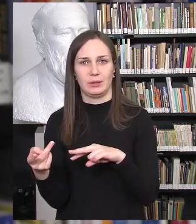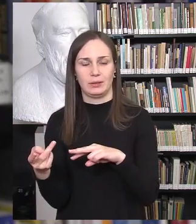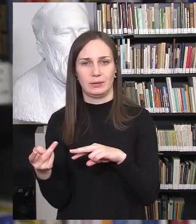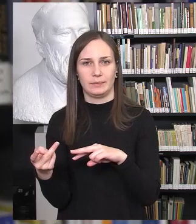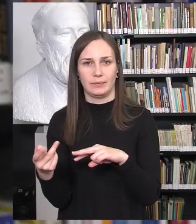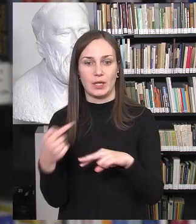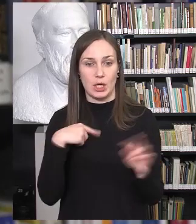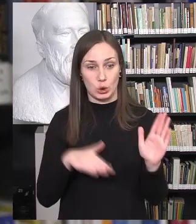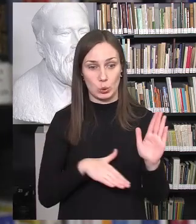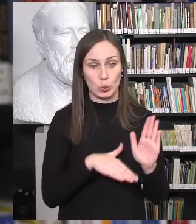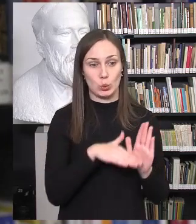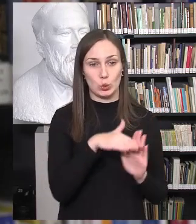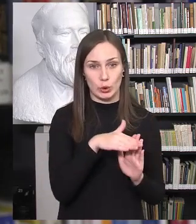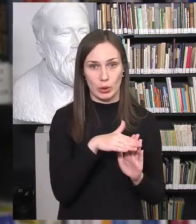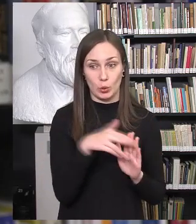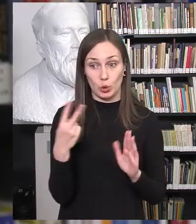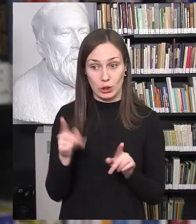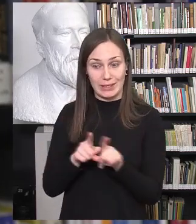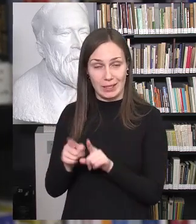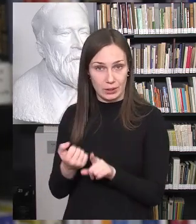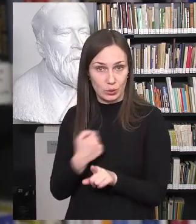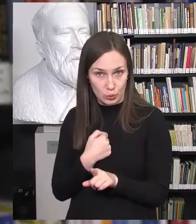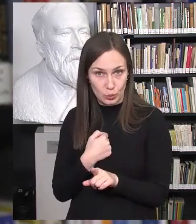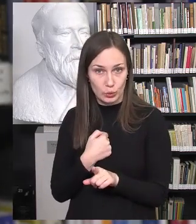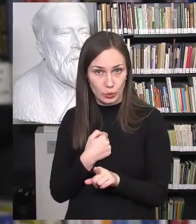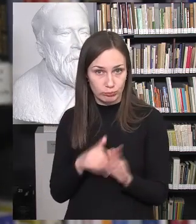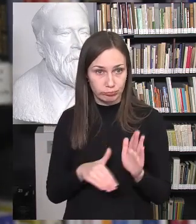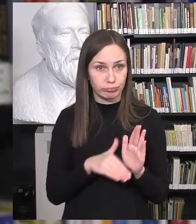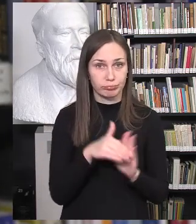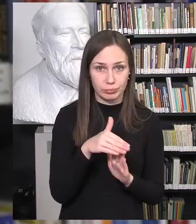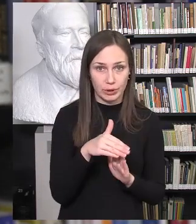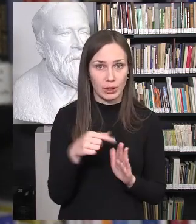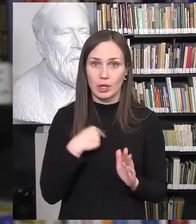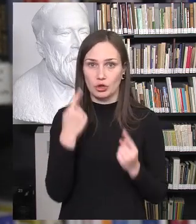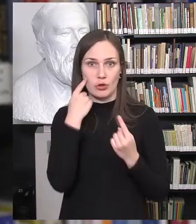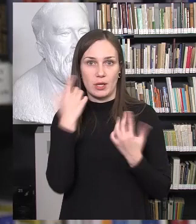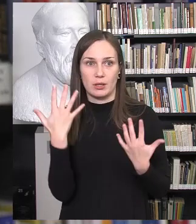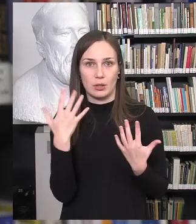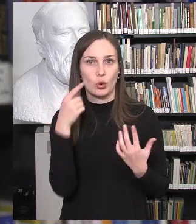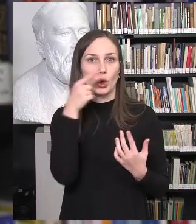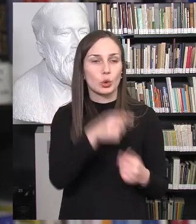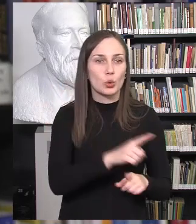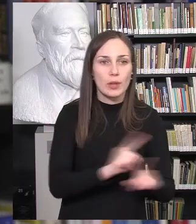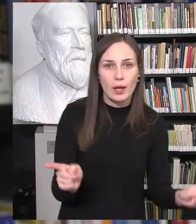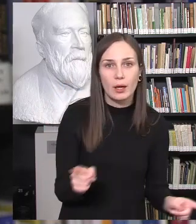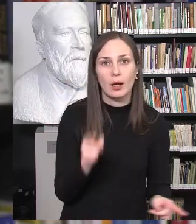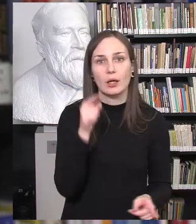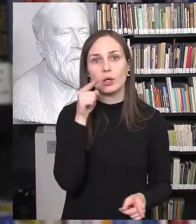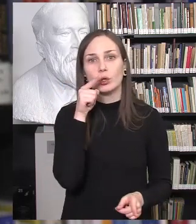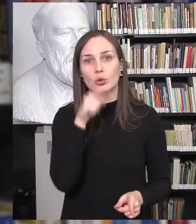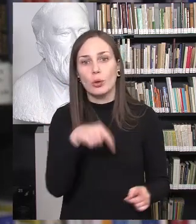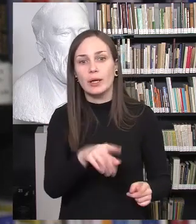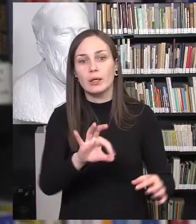jas, užaugusiu dar su dviem seserim ir niekada negirdėjusi, kad tu čia kažko negali arba geriau